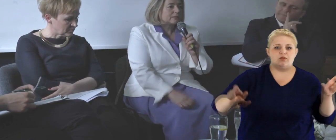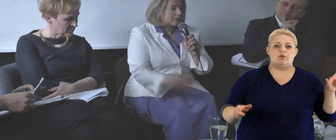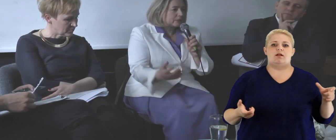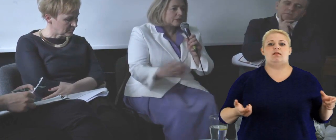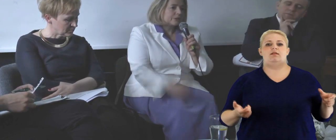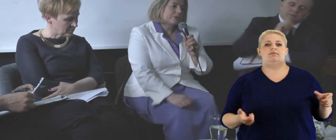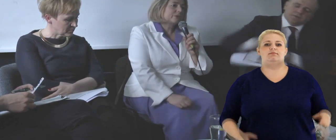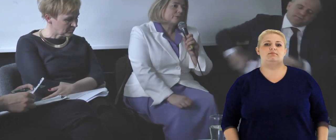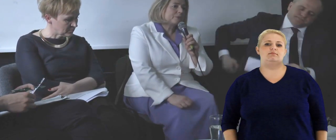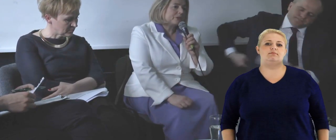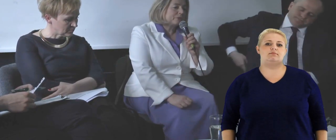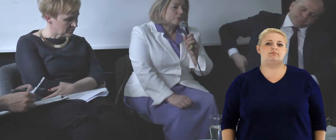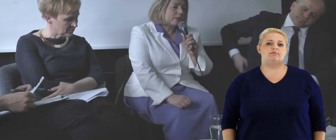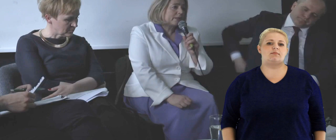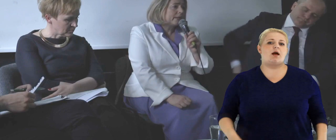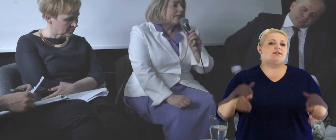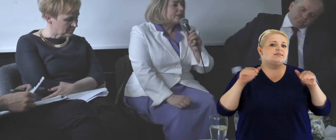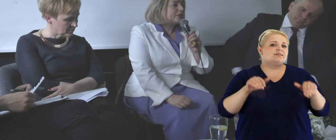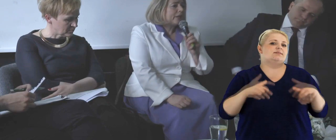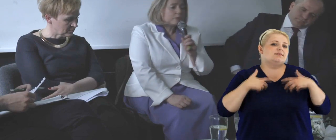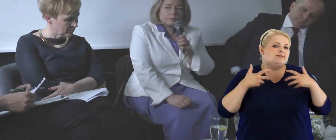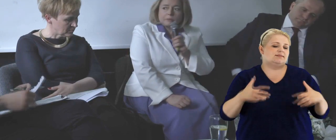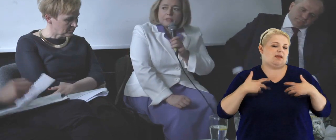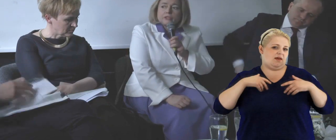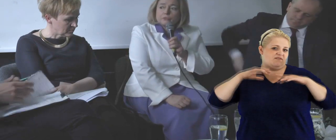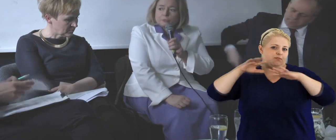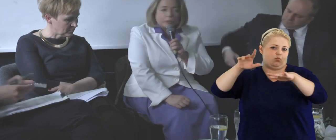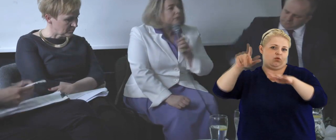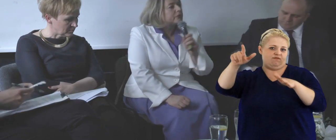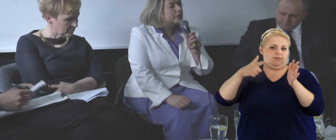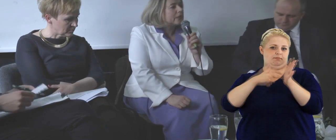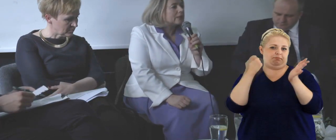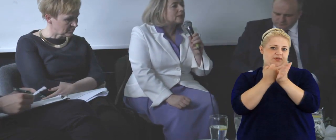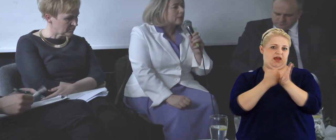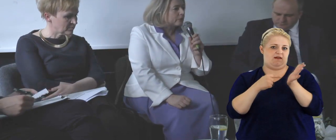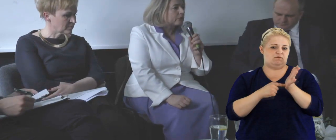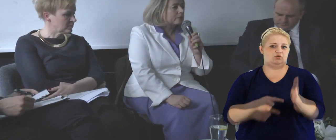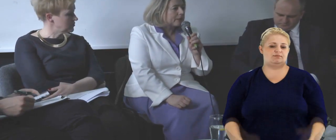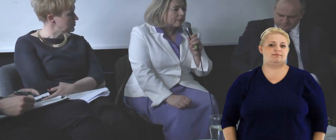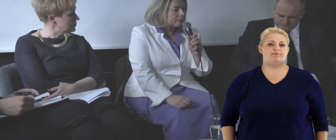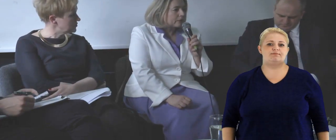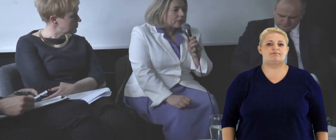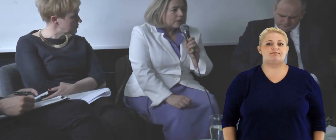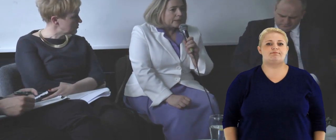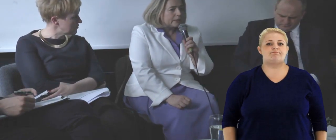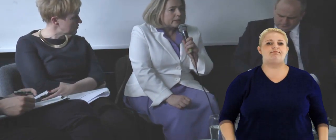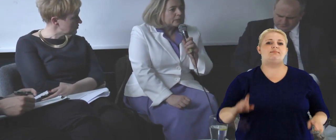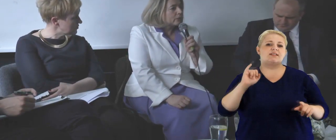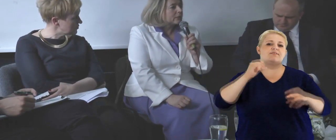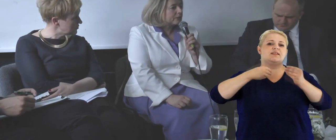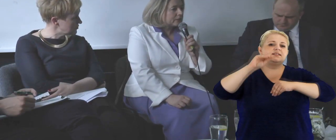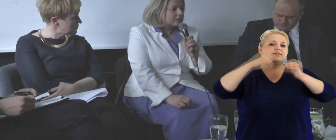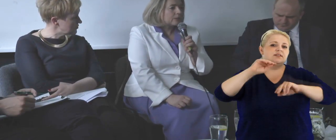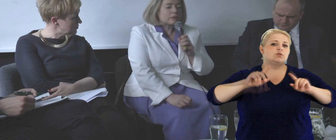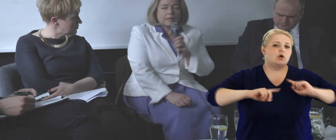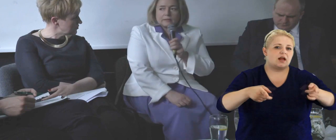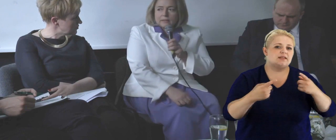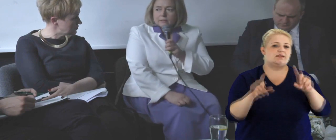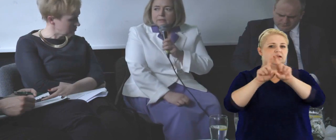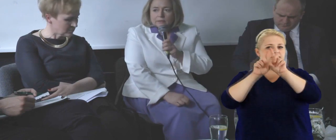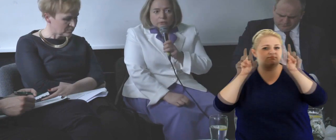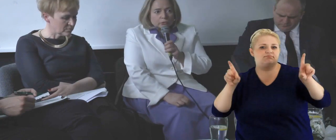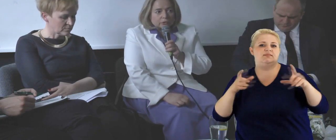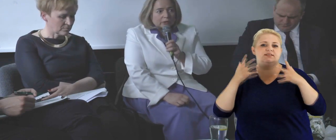organizacja, czy osoby indywidualne, chciałyby mieć wpływ na stanowione prawo. I coraz więcej